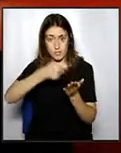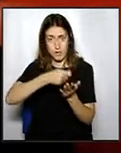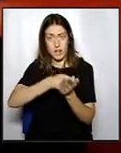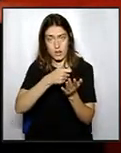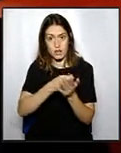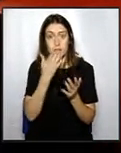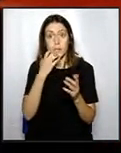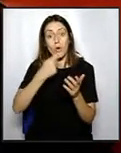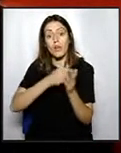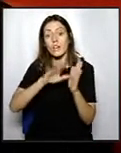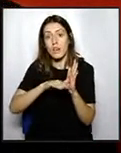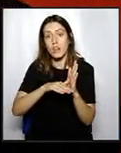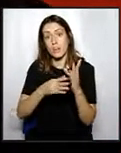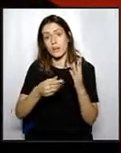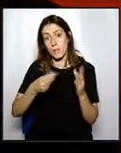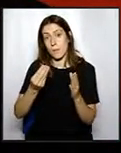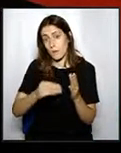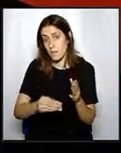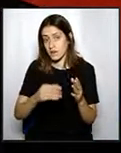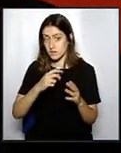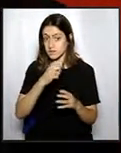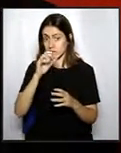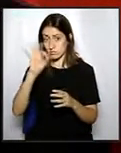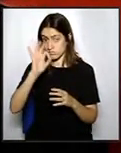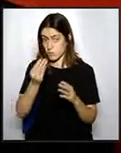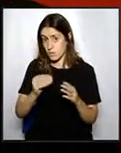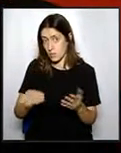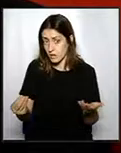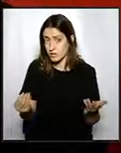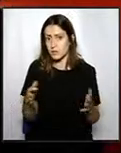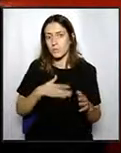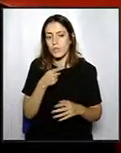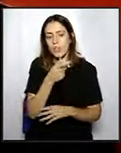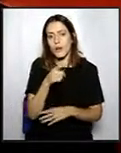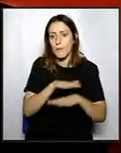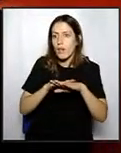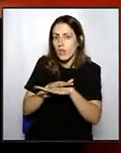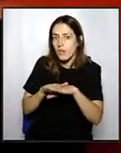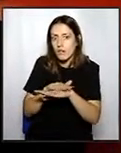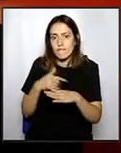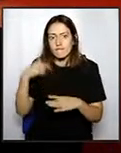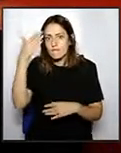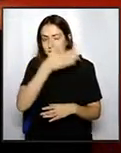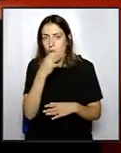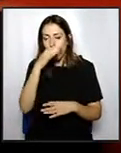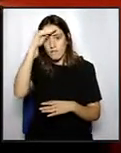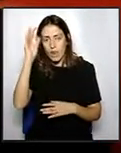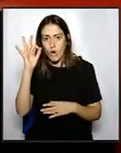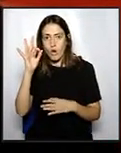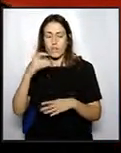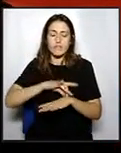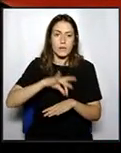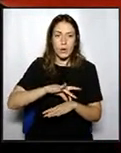corresponent. El ciutadà, evidentment, que pot dir que se n'ha descuidat, que ha estat malalt, que no hi havia pensat, però el ciutadà haurà de pagar,